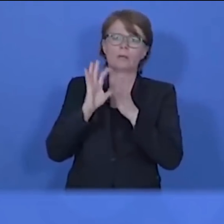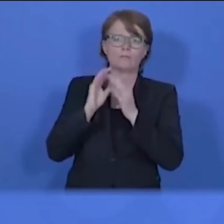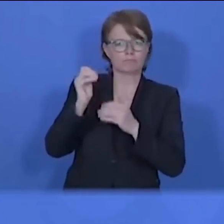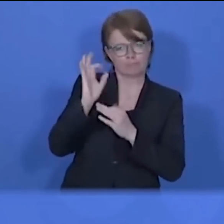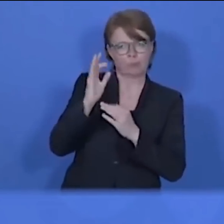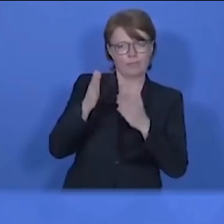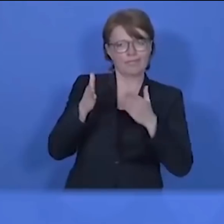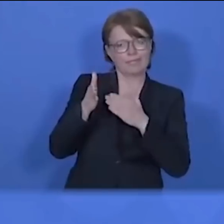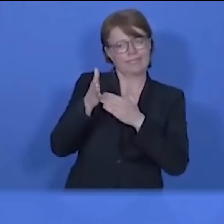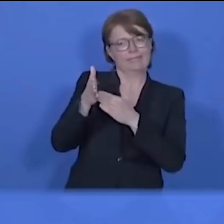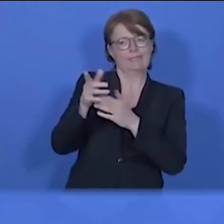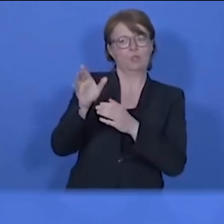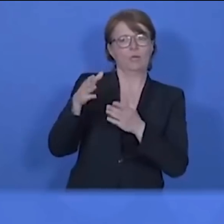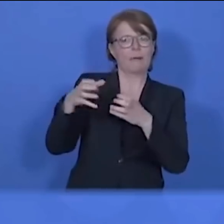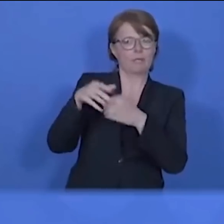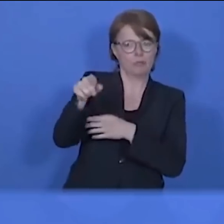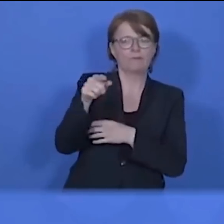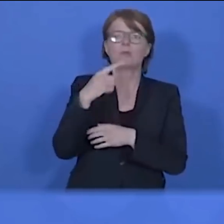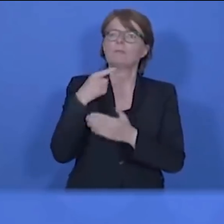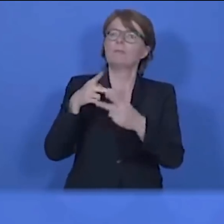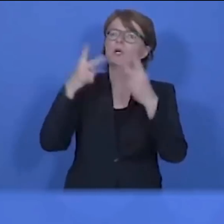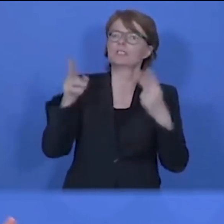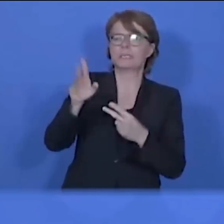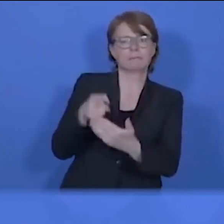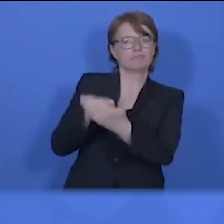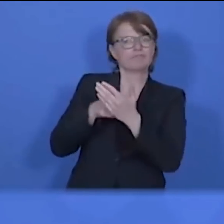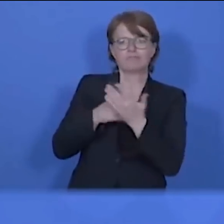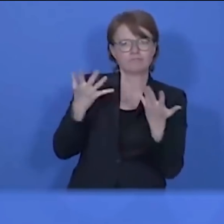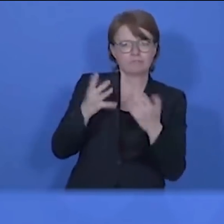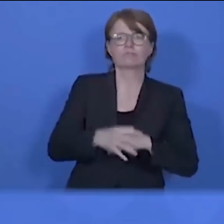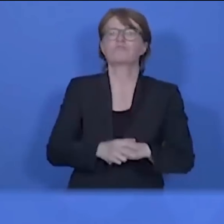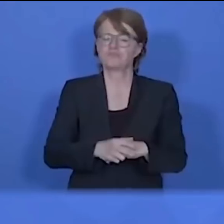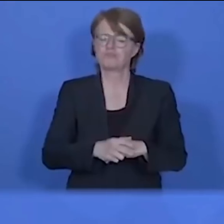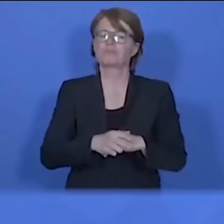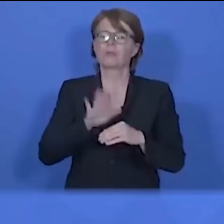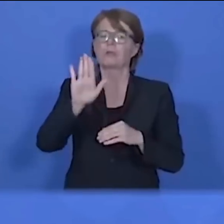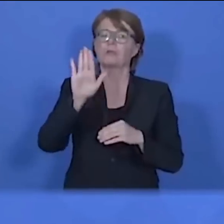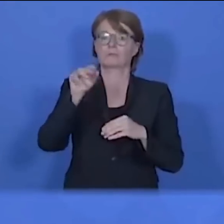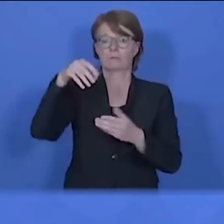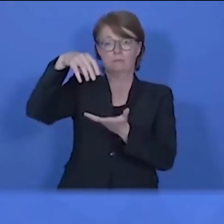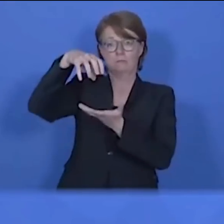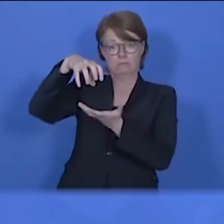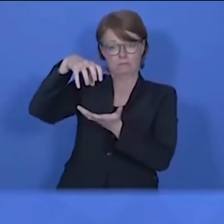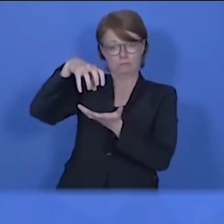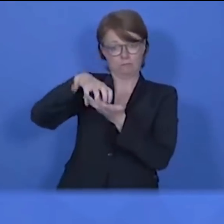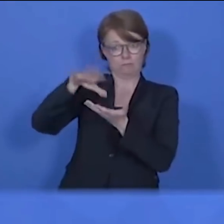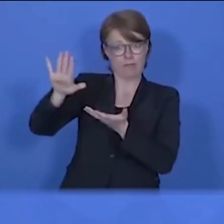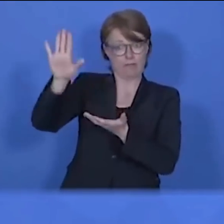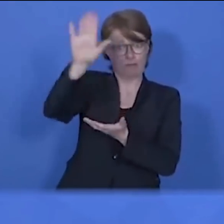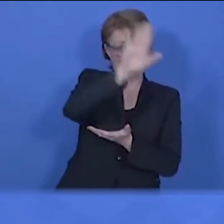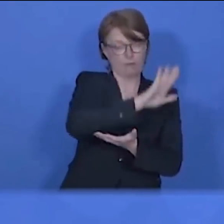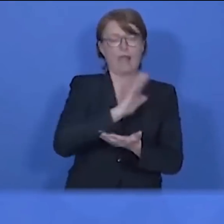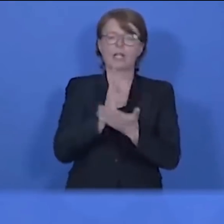hervorragendes Konzept vorgelegt haben. Hier liegt die Verantwortung bei den Ländern, aber es wird unter den Maßregeln, die dort